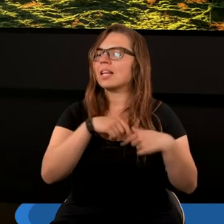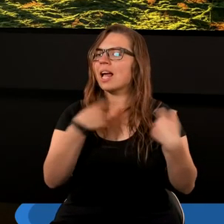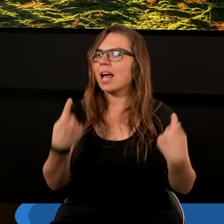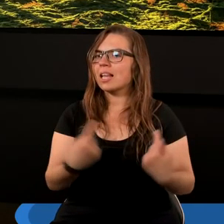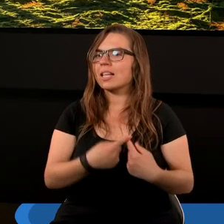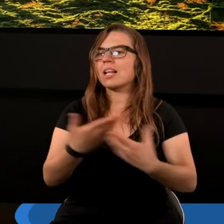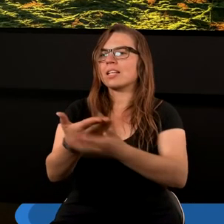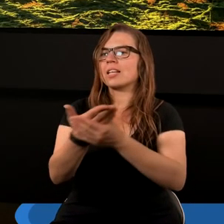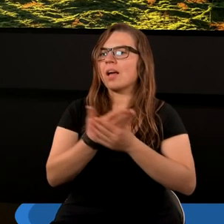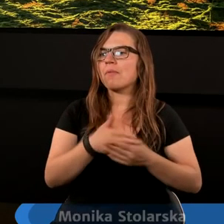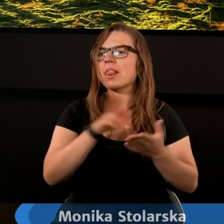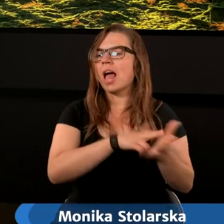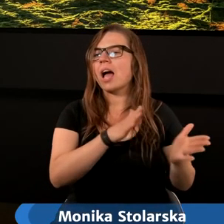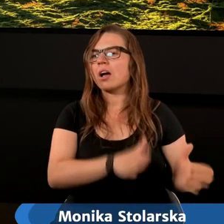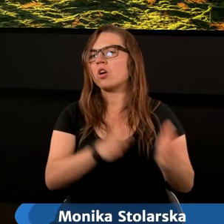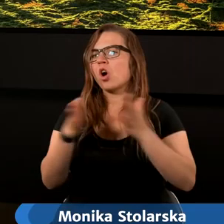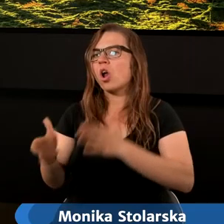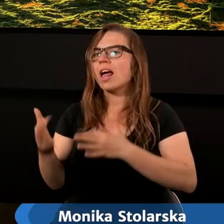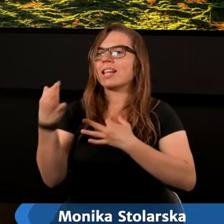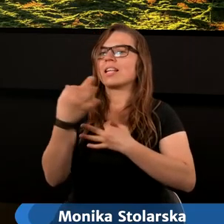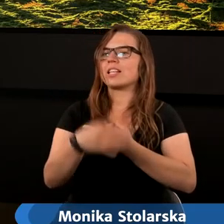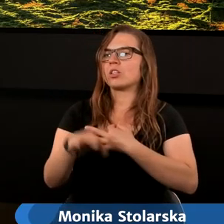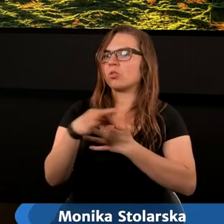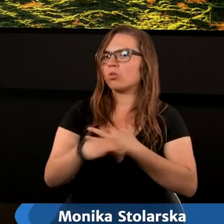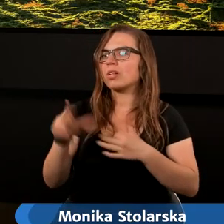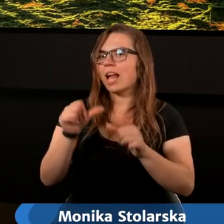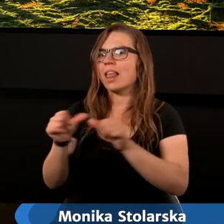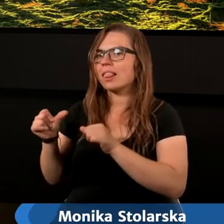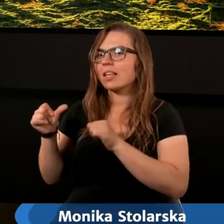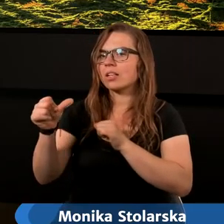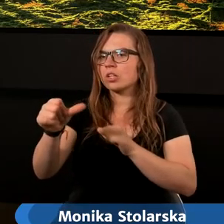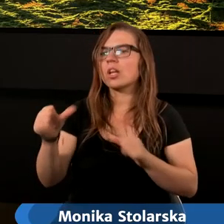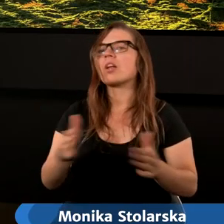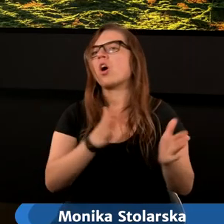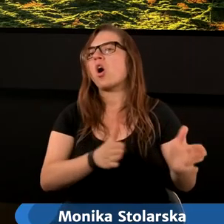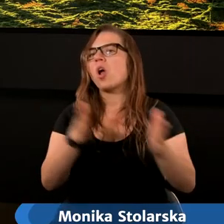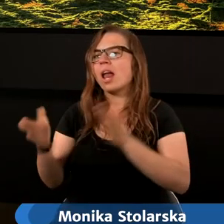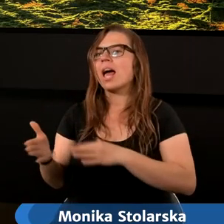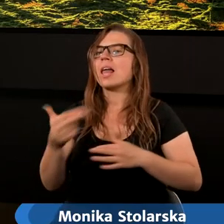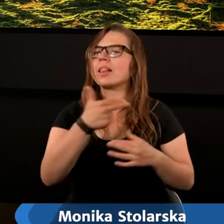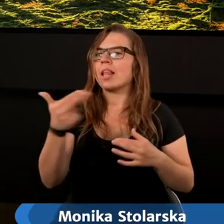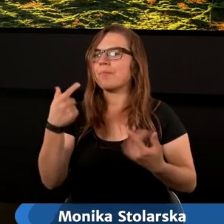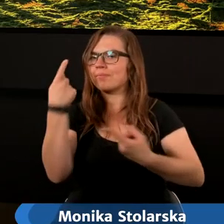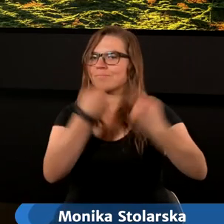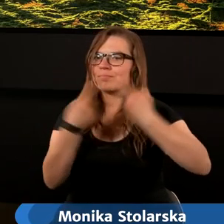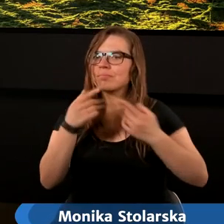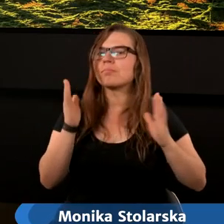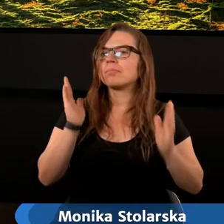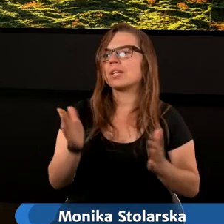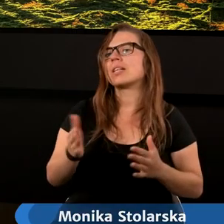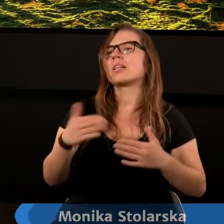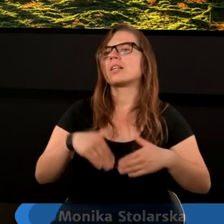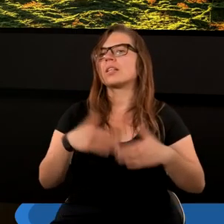Serdecznie zapraszamy na studium za tydzień. Kolejny temat, który będzie rozważany,